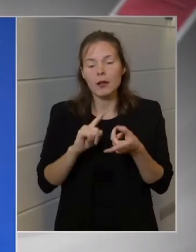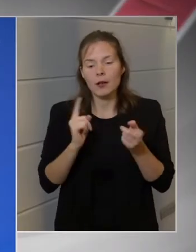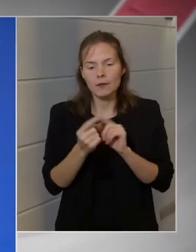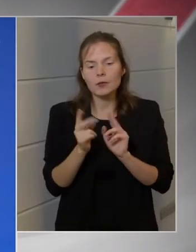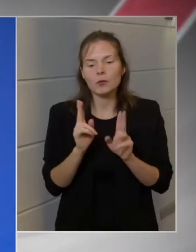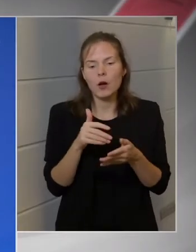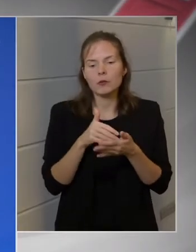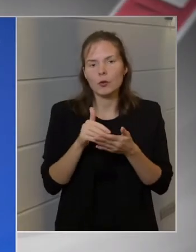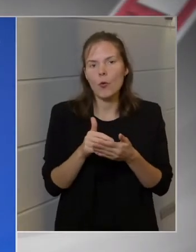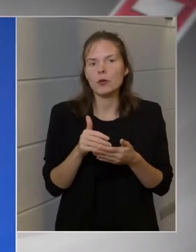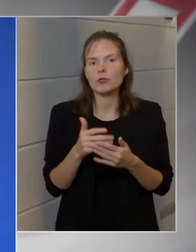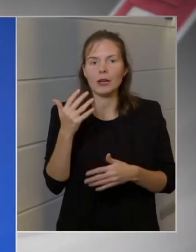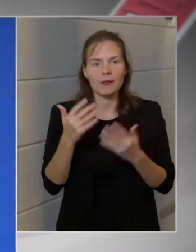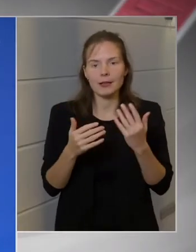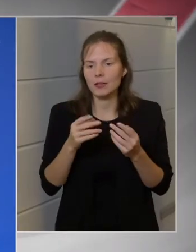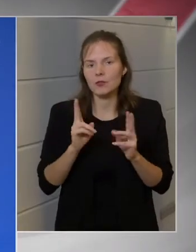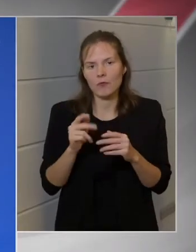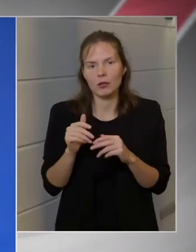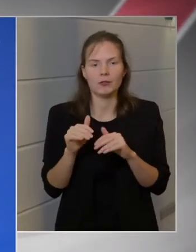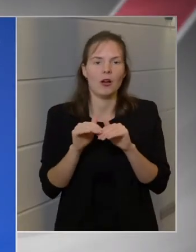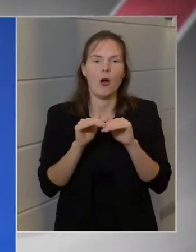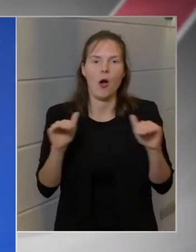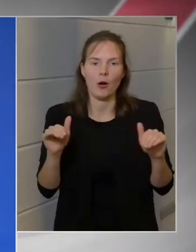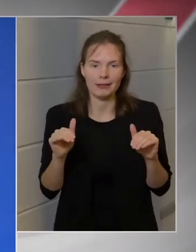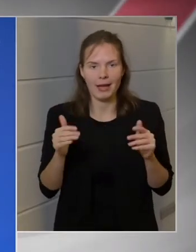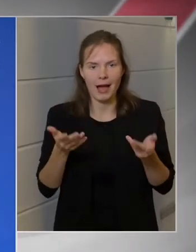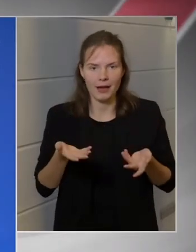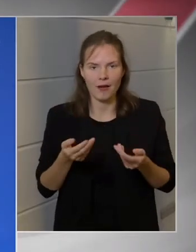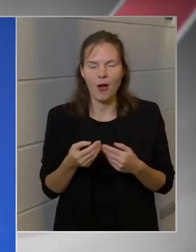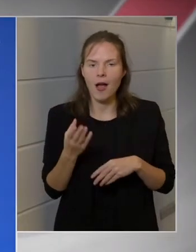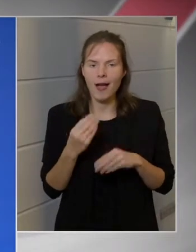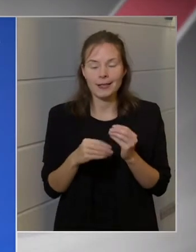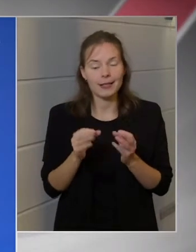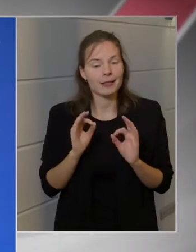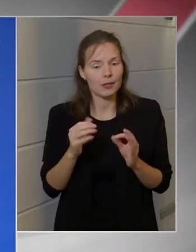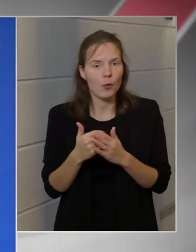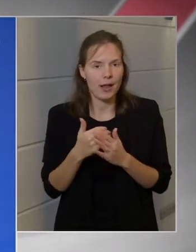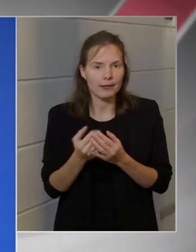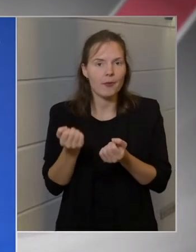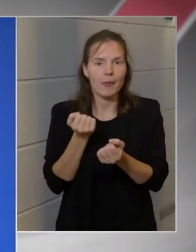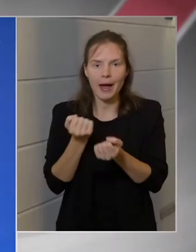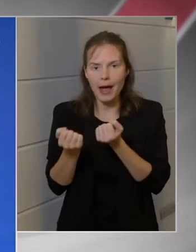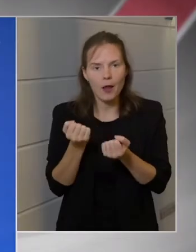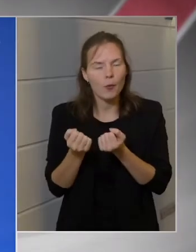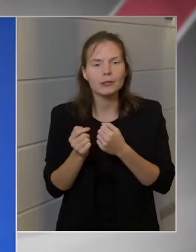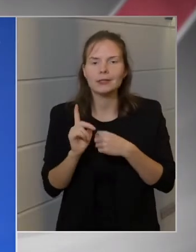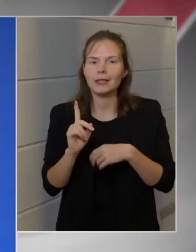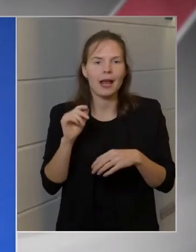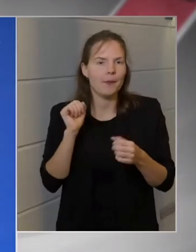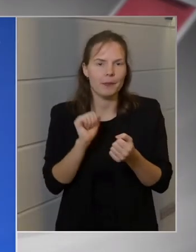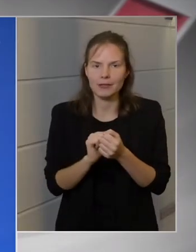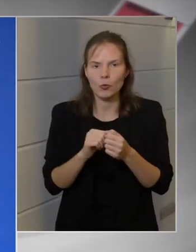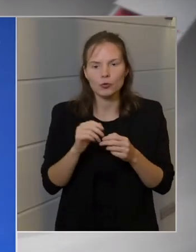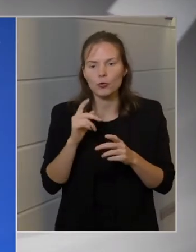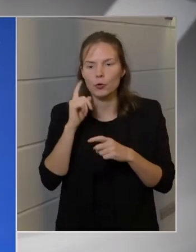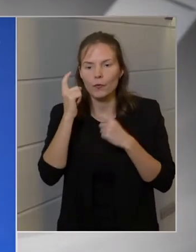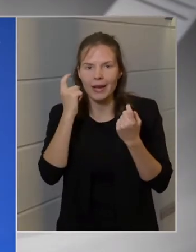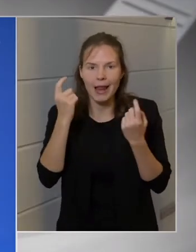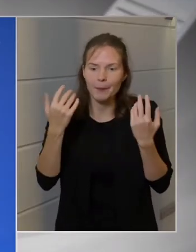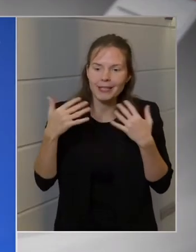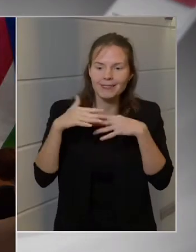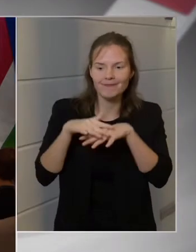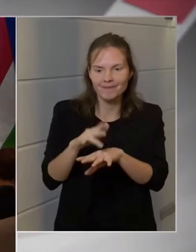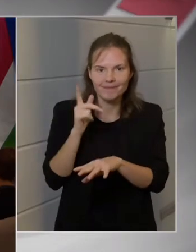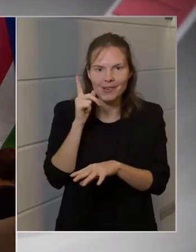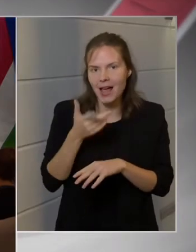költségvetésnek egy teljes tőképességi határa. Ezért jó lenne megállapodni, de nem biztos, hogy ezek a vélemények találkozni fognak a